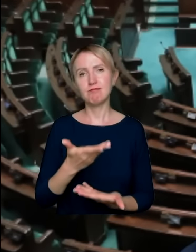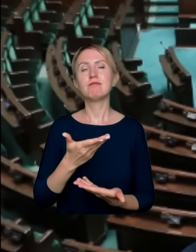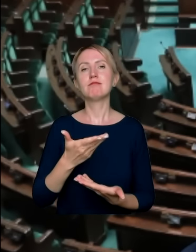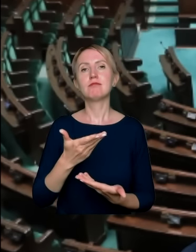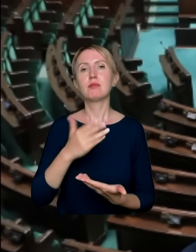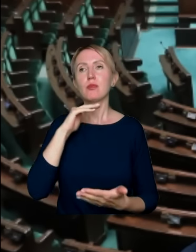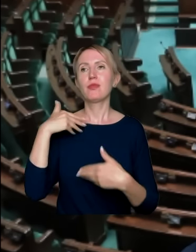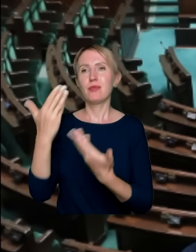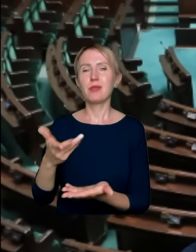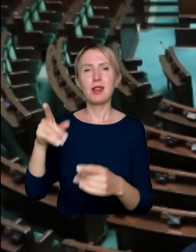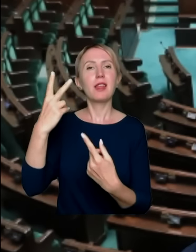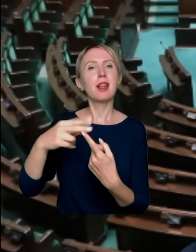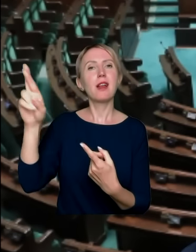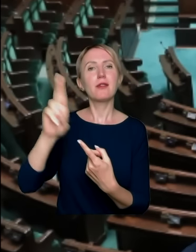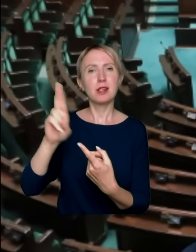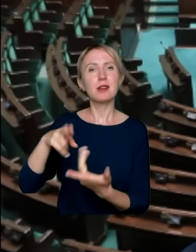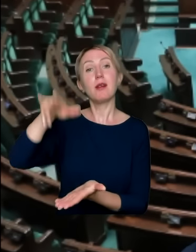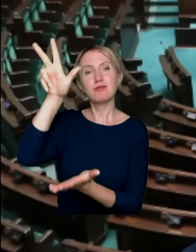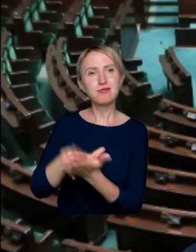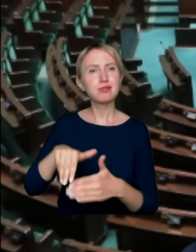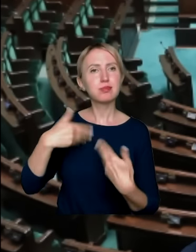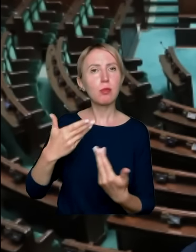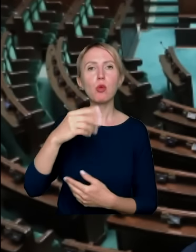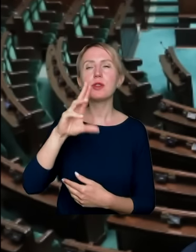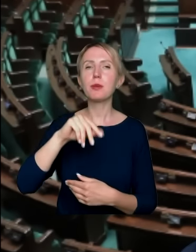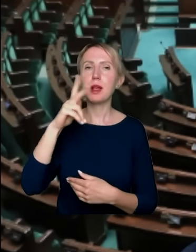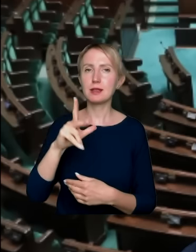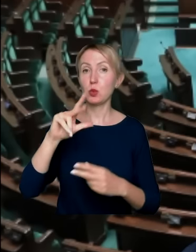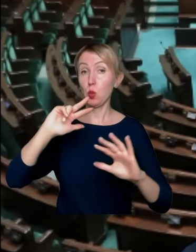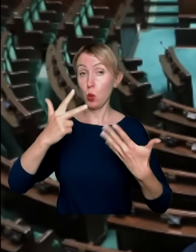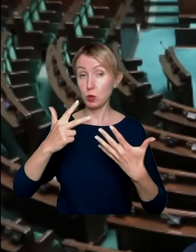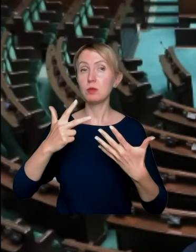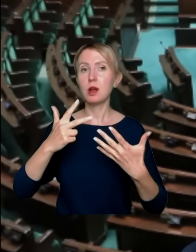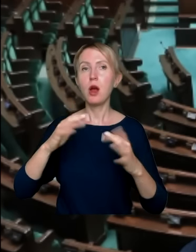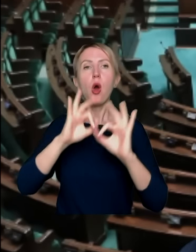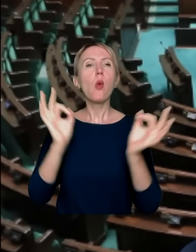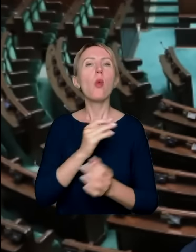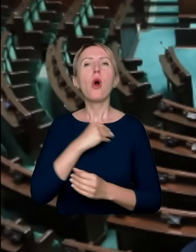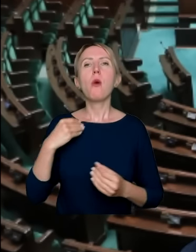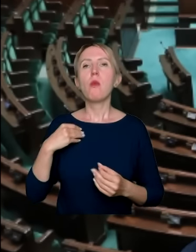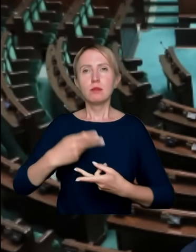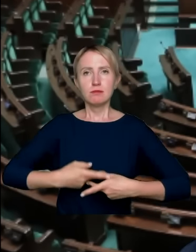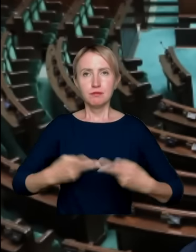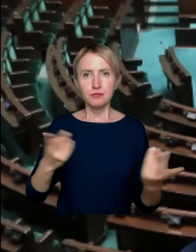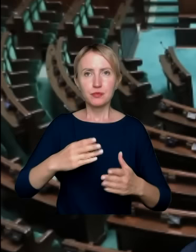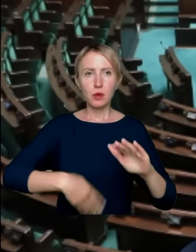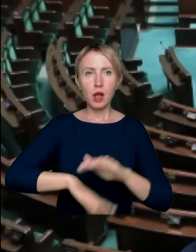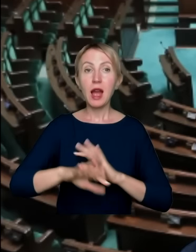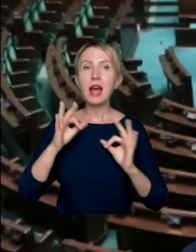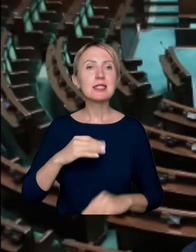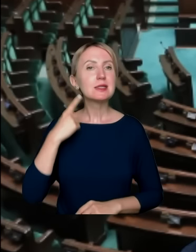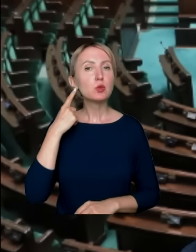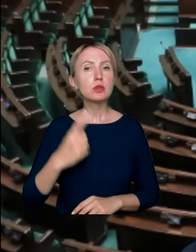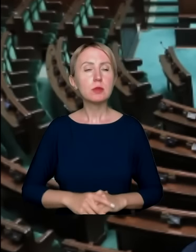Telewizji Republika koncesję na nadawanie na Multiplexie VIII ogólnopolskim. Teraz słyszymy, że